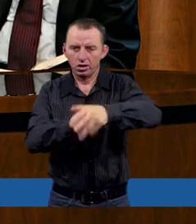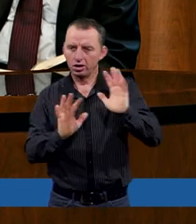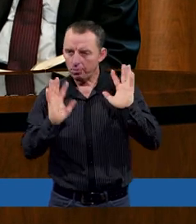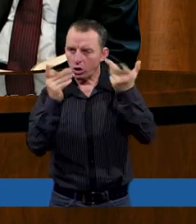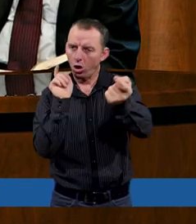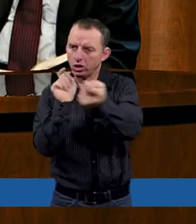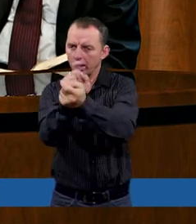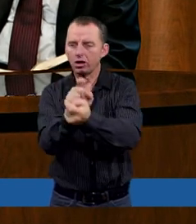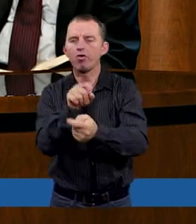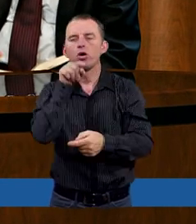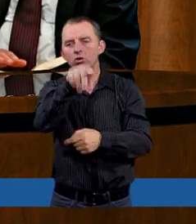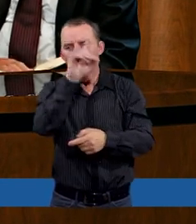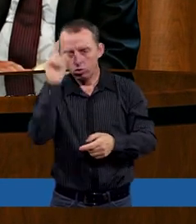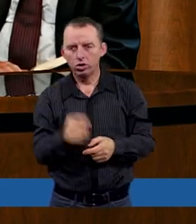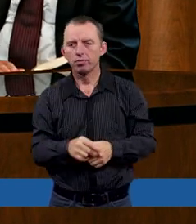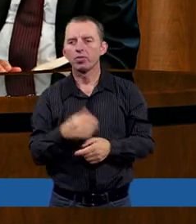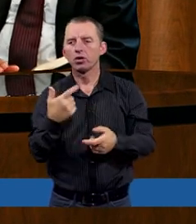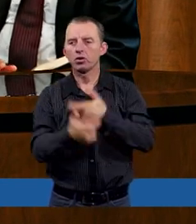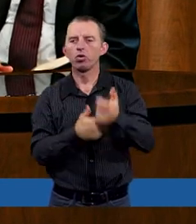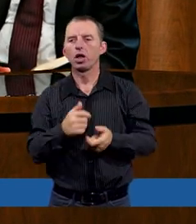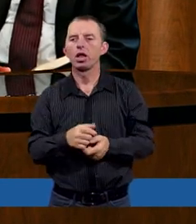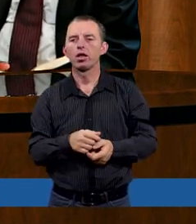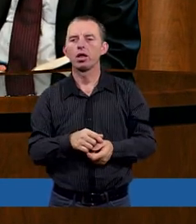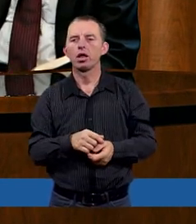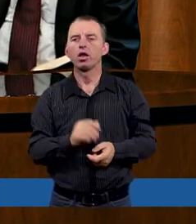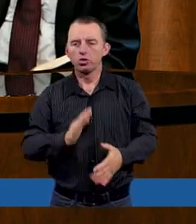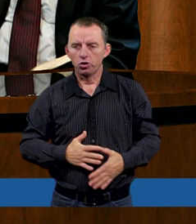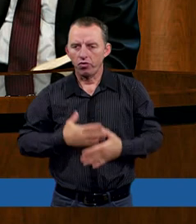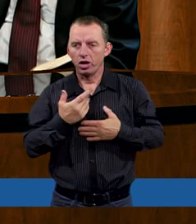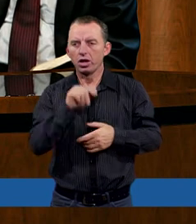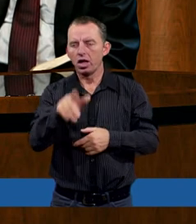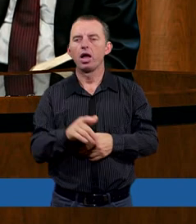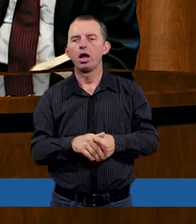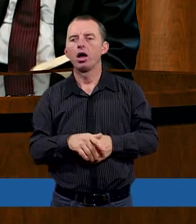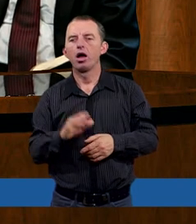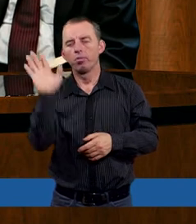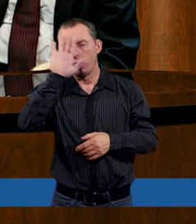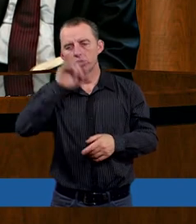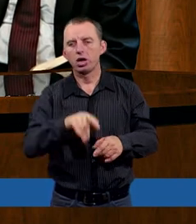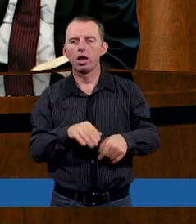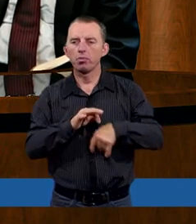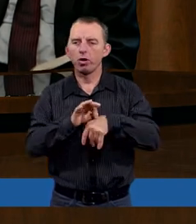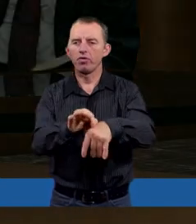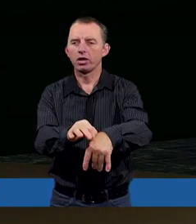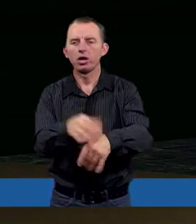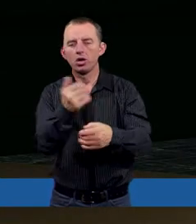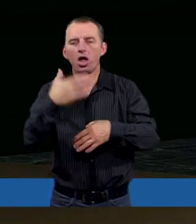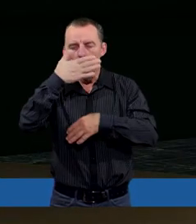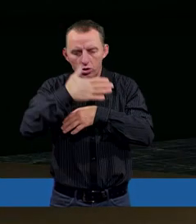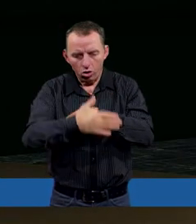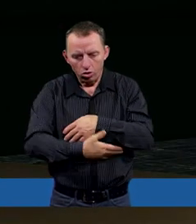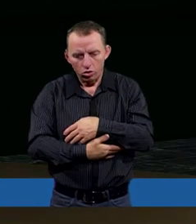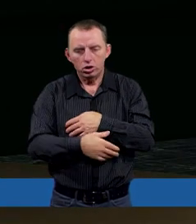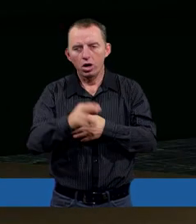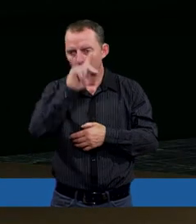samo zamanifestował także i w potopie. A jednak widzimy, że te manifestacje Boże nie do końca ludzi